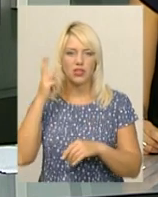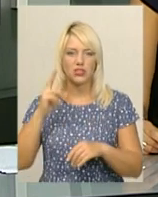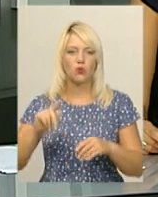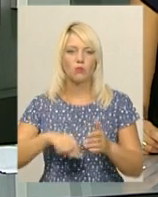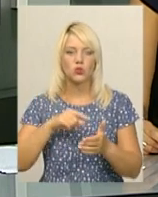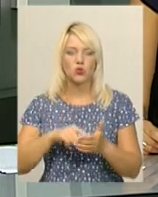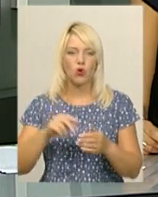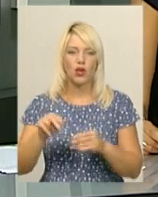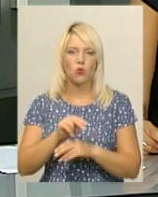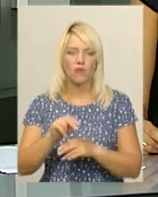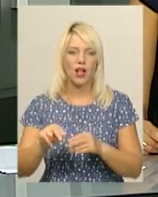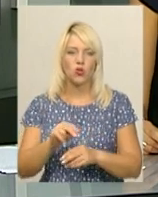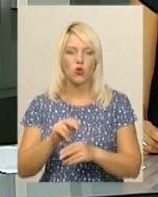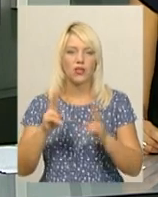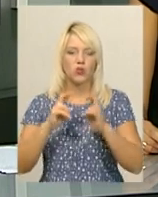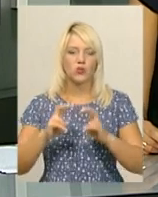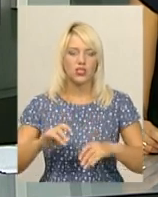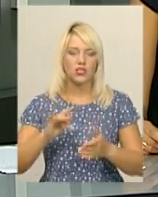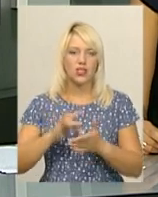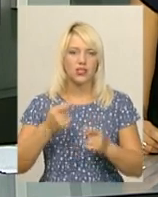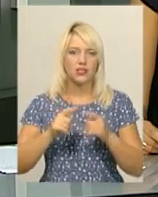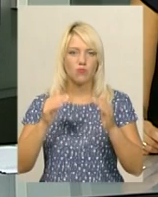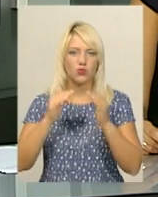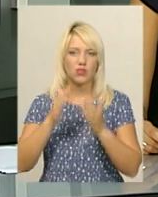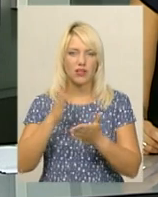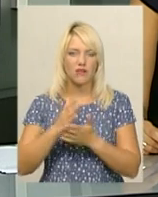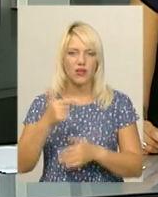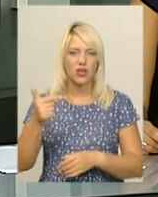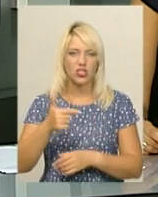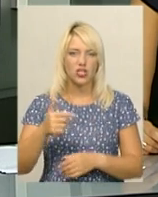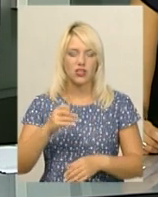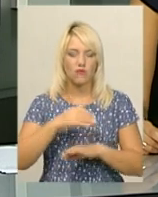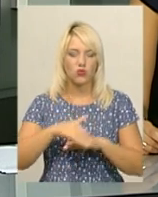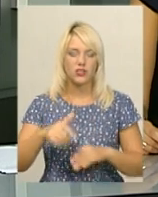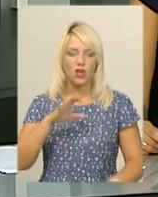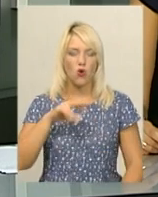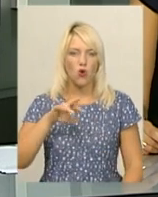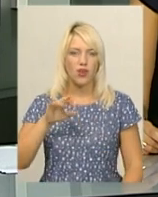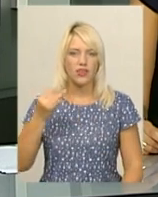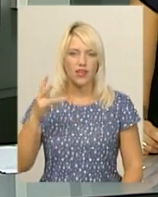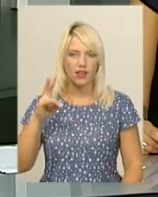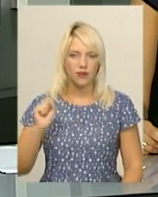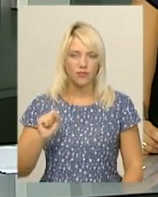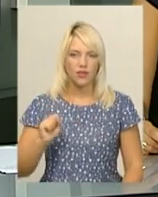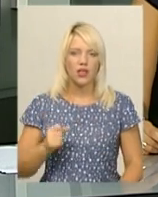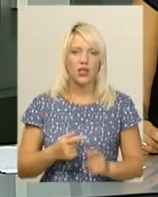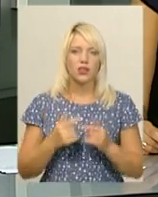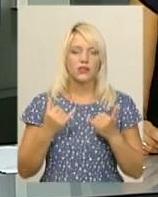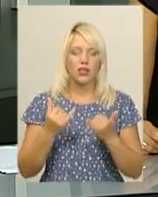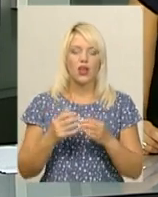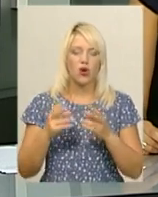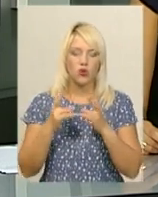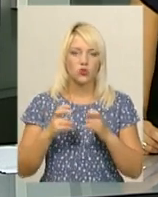-діагностичного центру. Будівля знаходиться у мікрорайоні Гречани на вулиці Бориса Олійника, 191 у Хмельницькому. Для